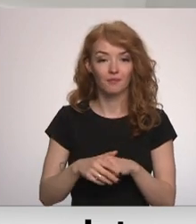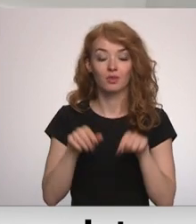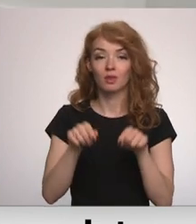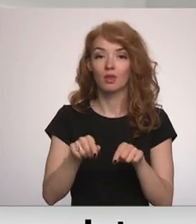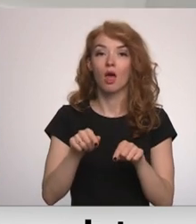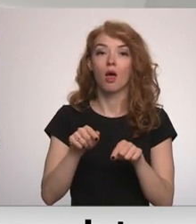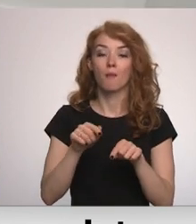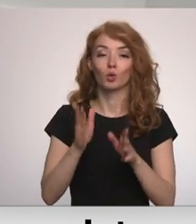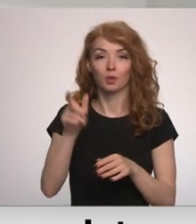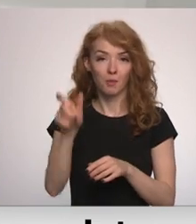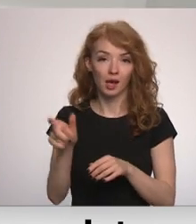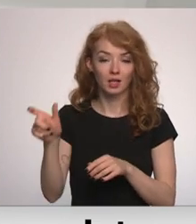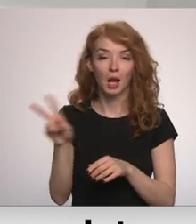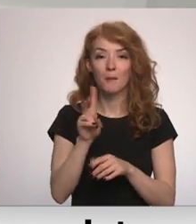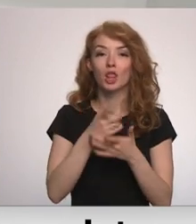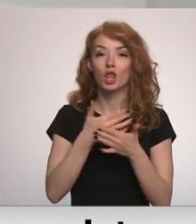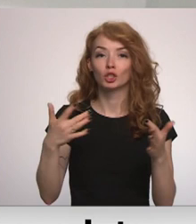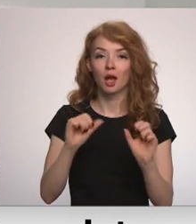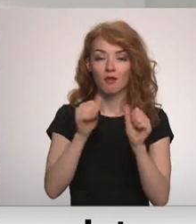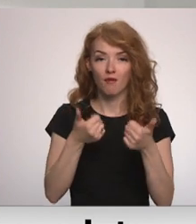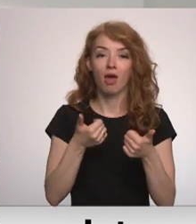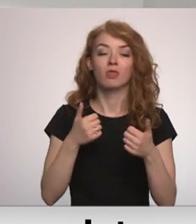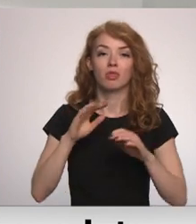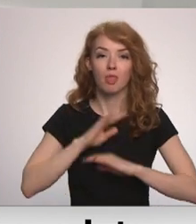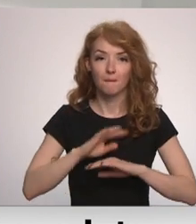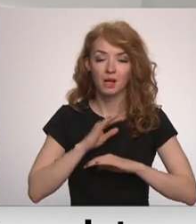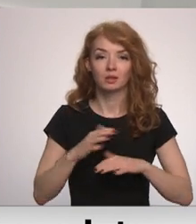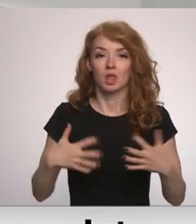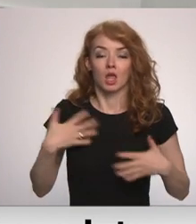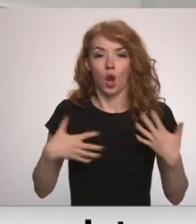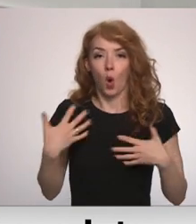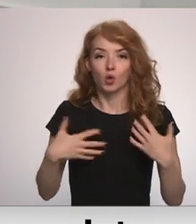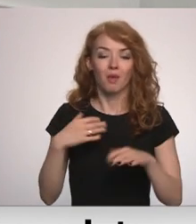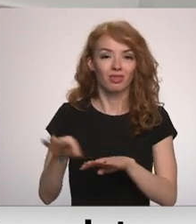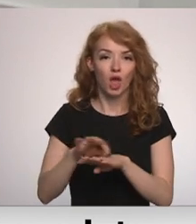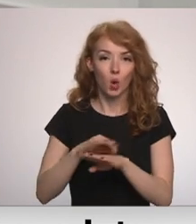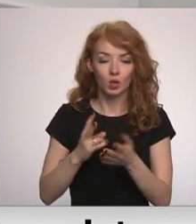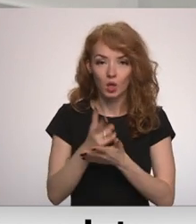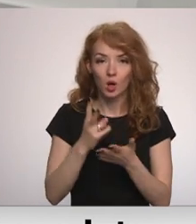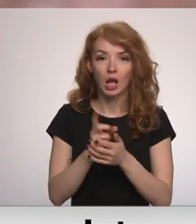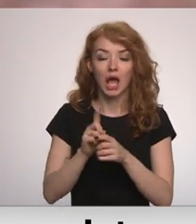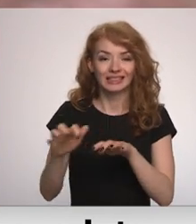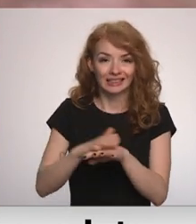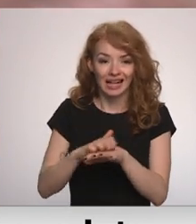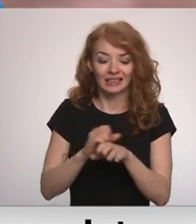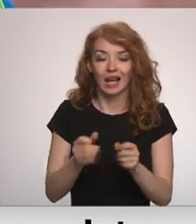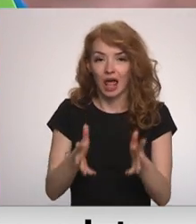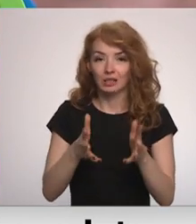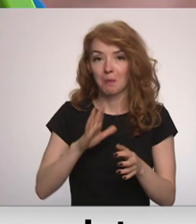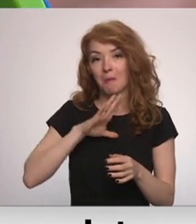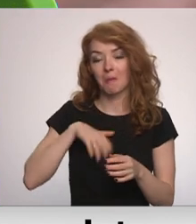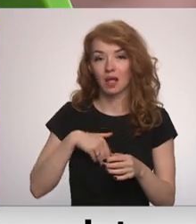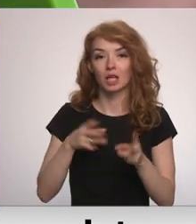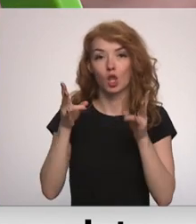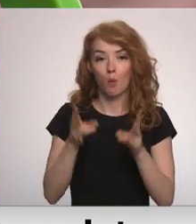pacienti ar visādu veidu depresijām, trauksmējiem, nērotiskiem traucējumiem, stresa reakcijiem, pēc traumatiska